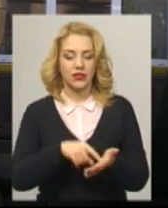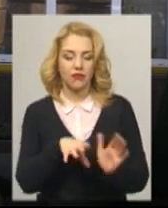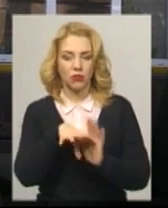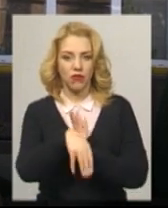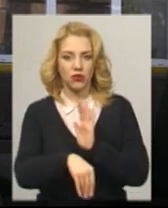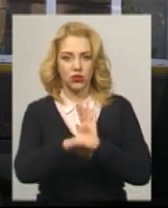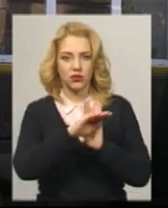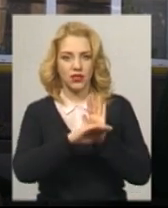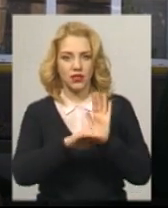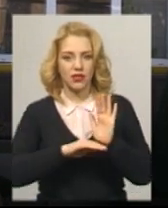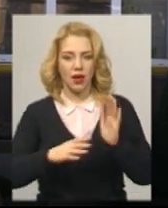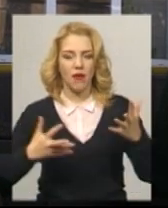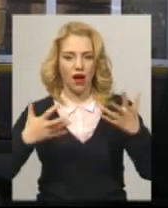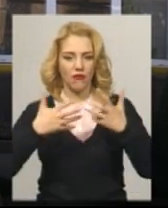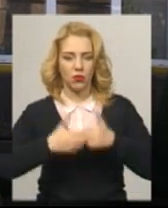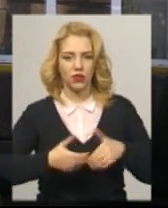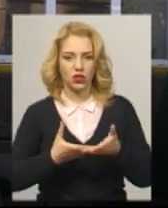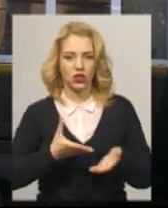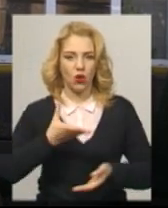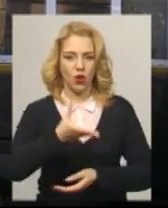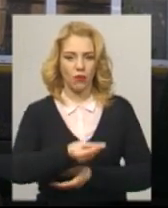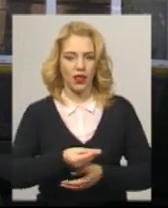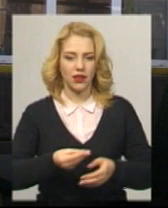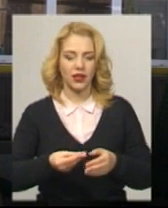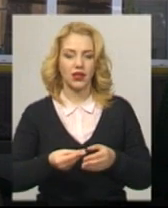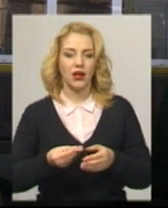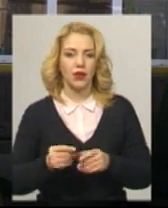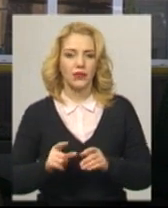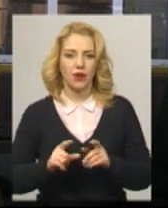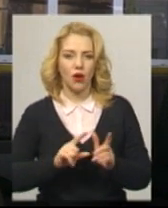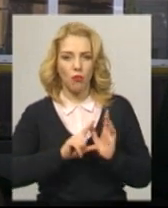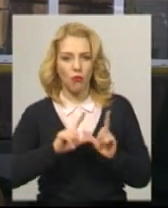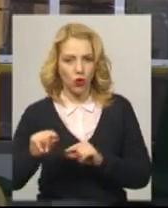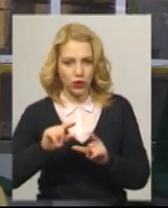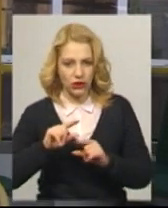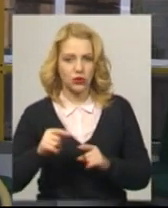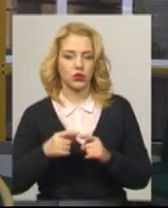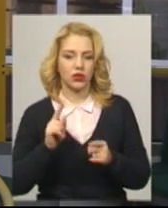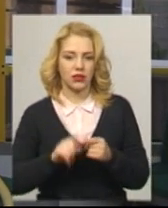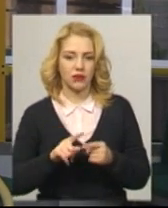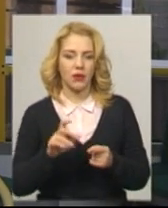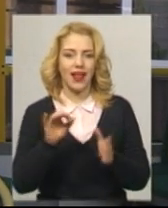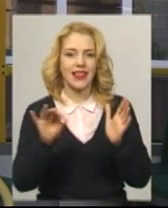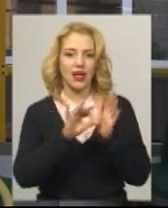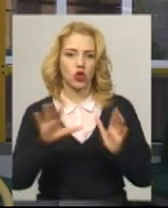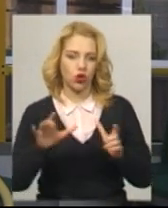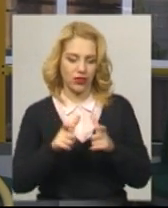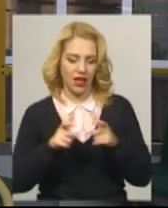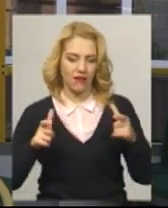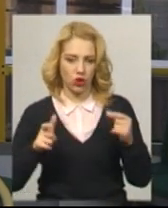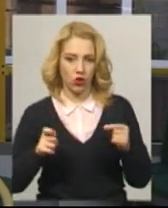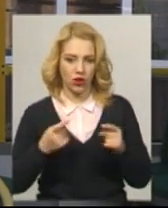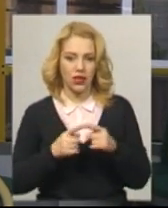автоматичної оплати проїзду, так званий електронний квиток. І от зараз ми бачимо, як на одному з тролейбусів монтується